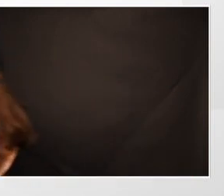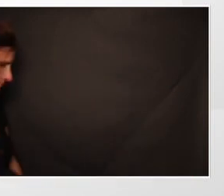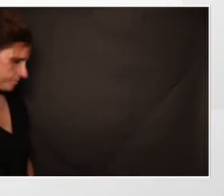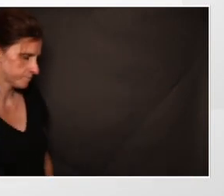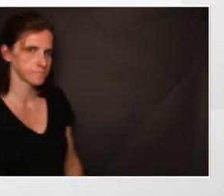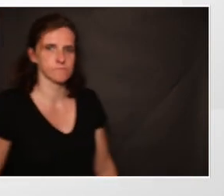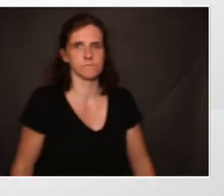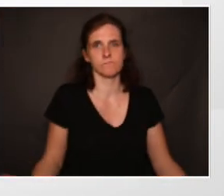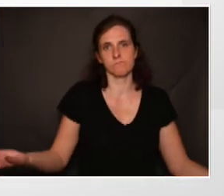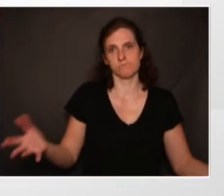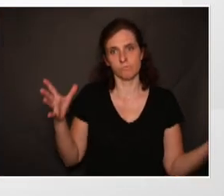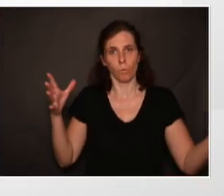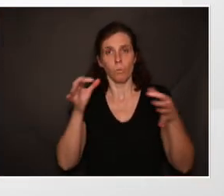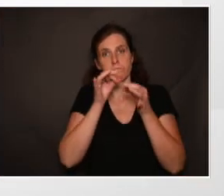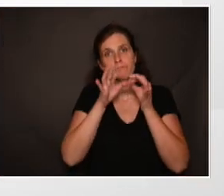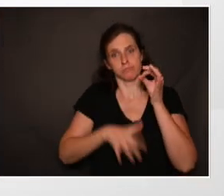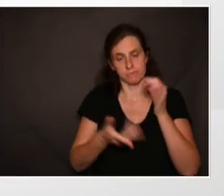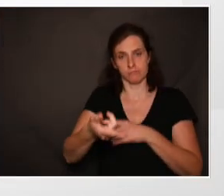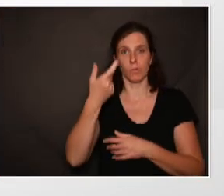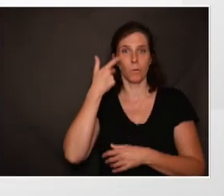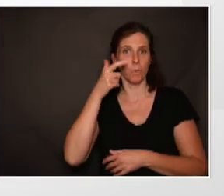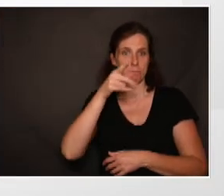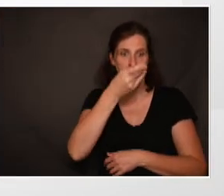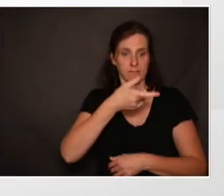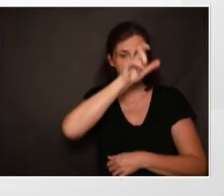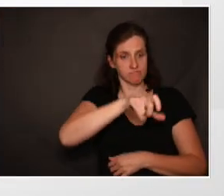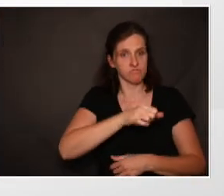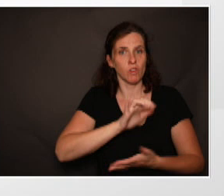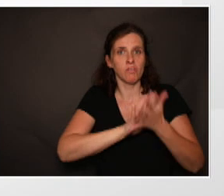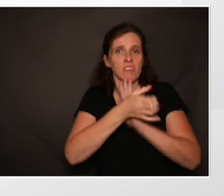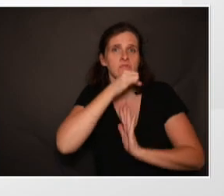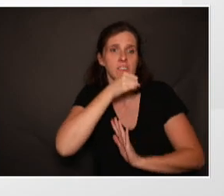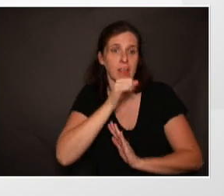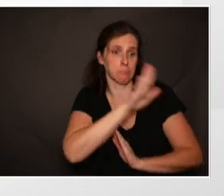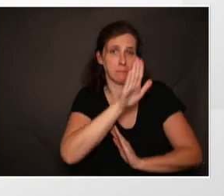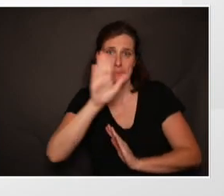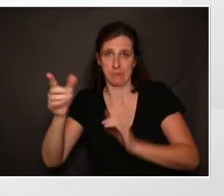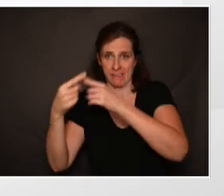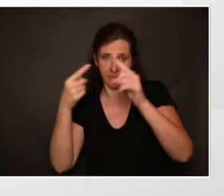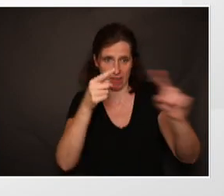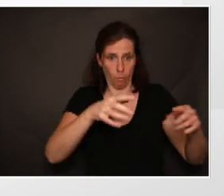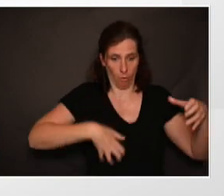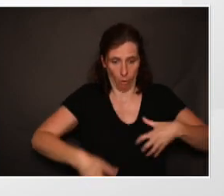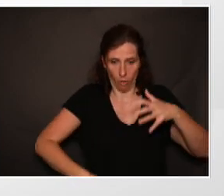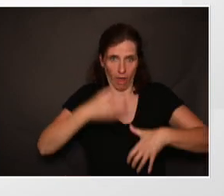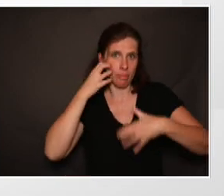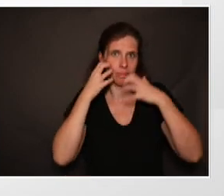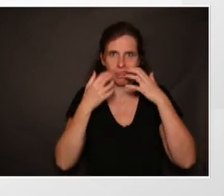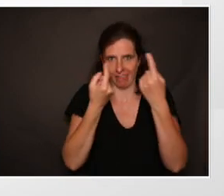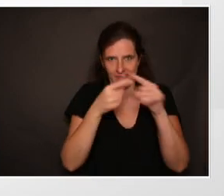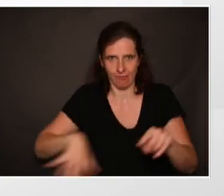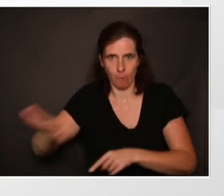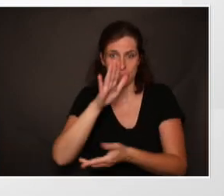Donc, en conclusion, on l'a vu, le vieillissement est variable d'un individu et d'un organe à l'autre. À âge égal,